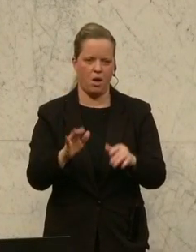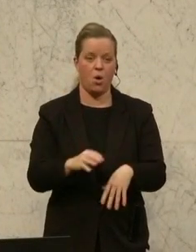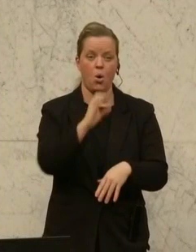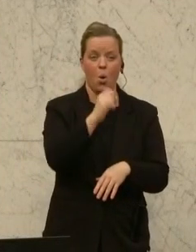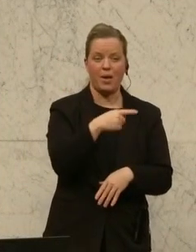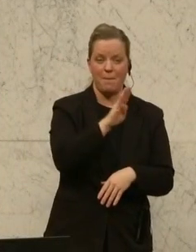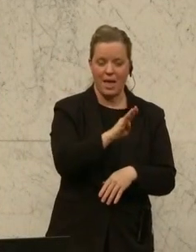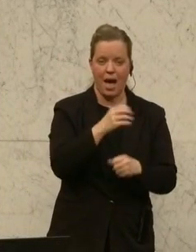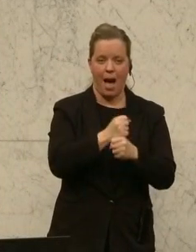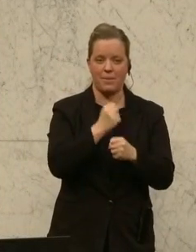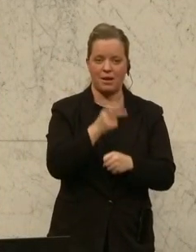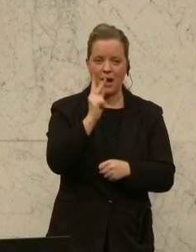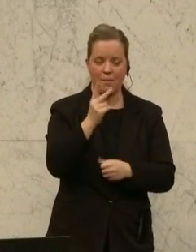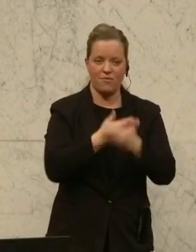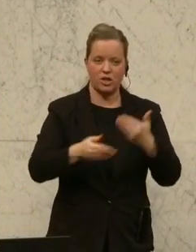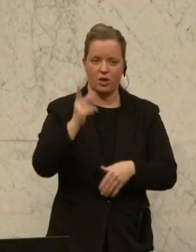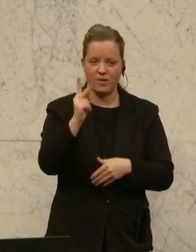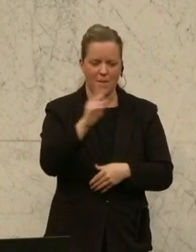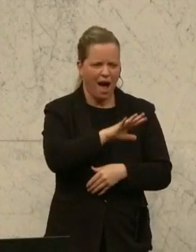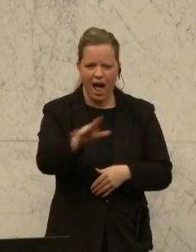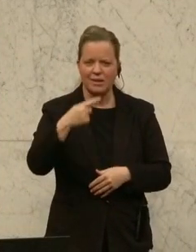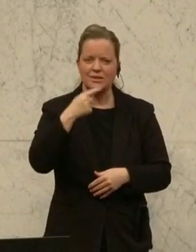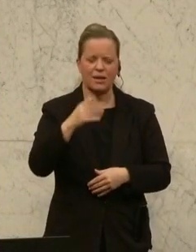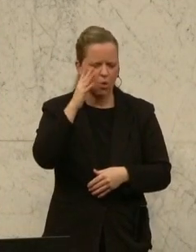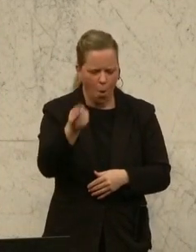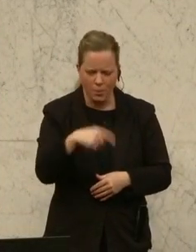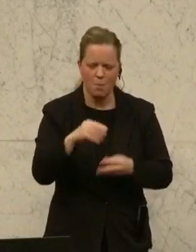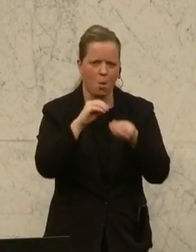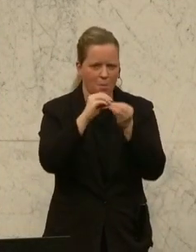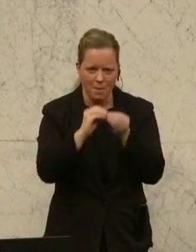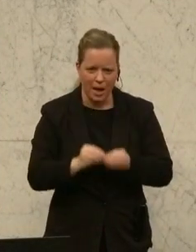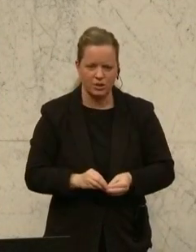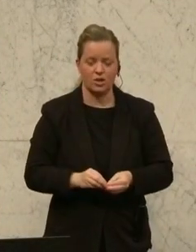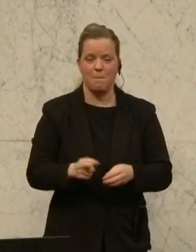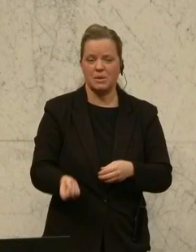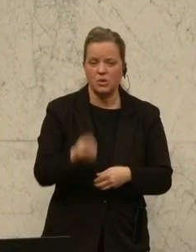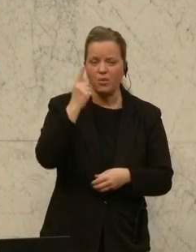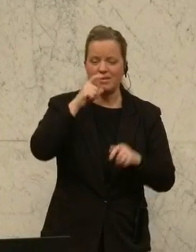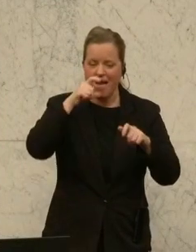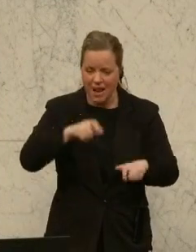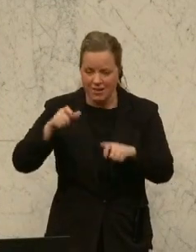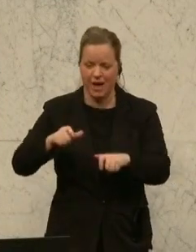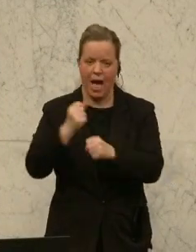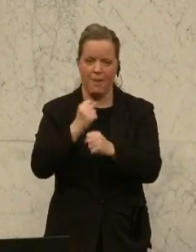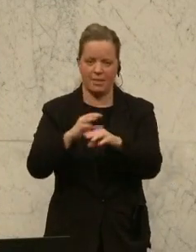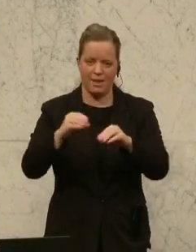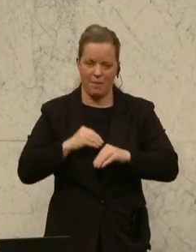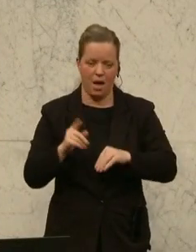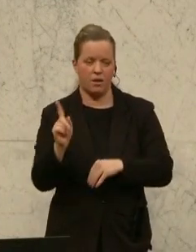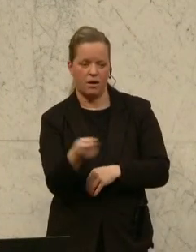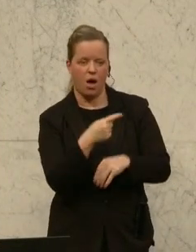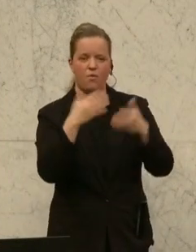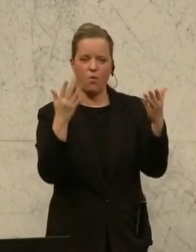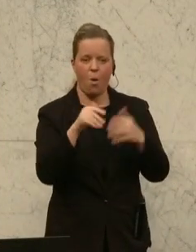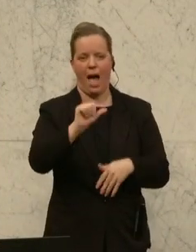Wirtschaftskammer hat gesagt, es wird sehr problematisch werden. Es werden sehr viele ältere Arbeitnehmerinnen und Arbeitnehmer beim AMS landen.